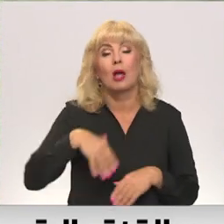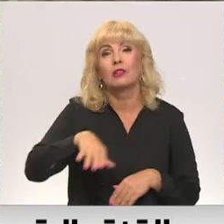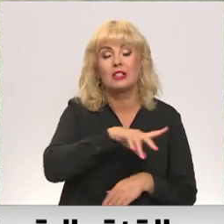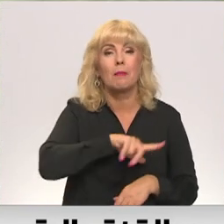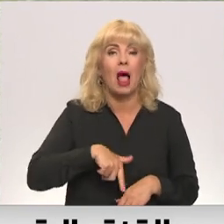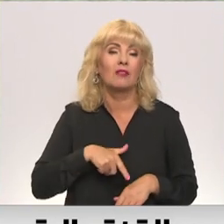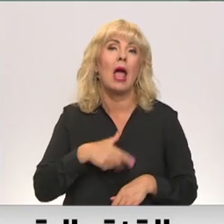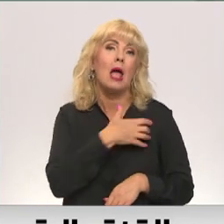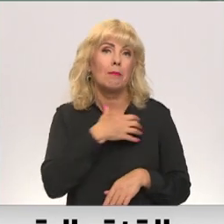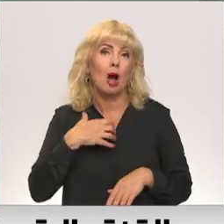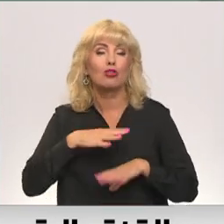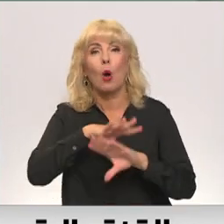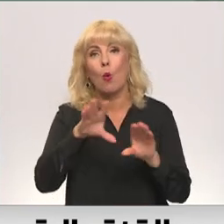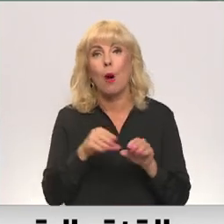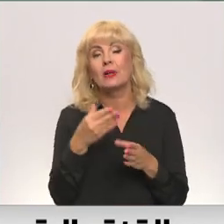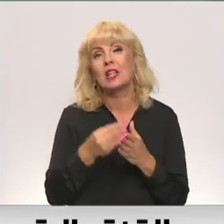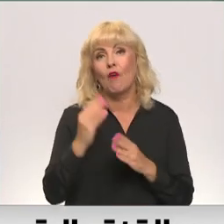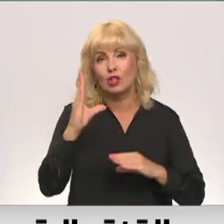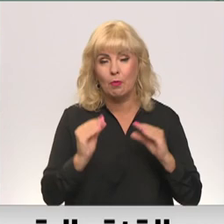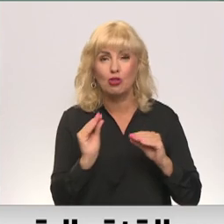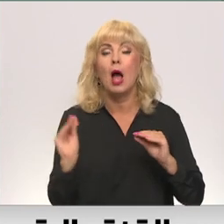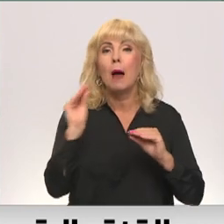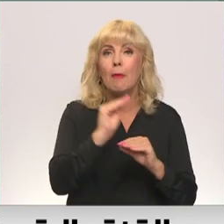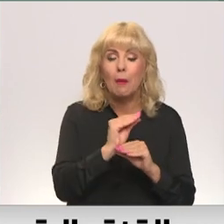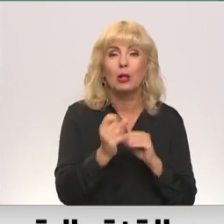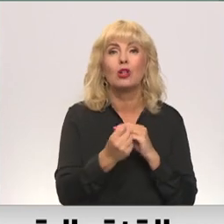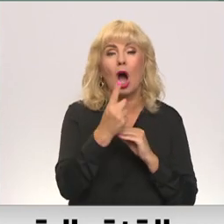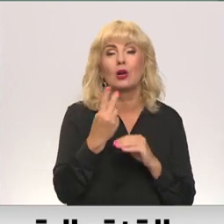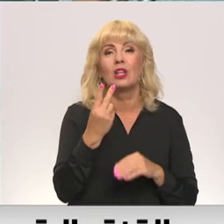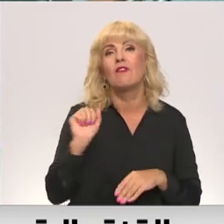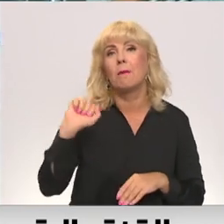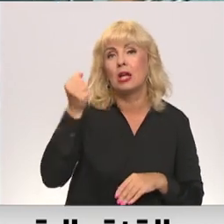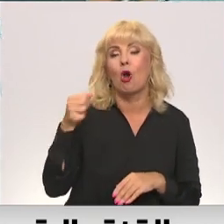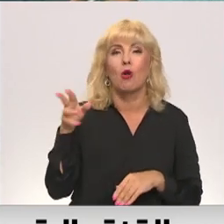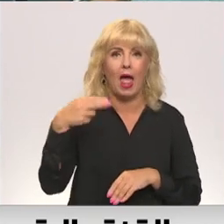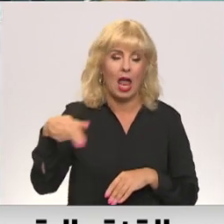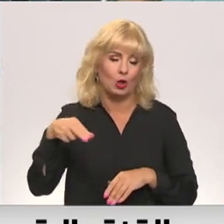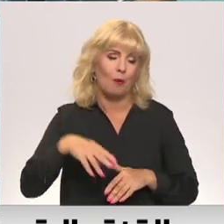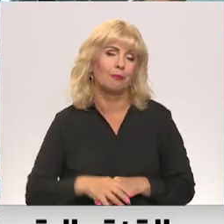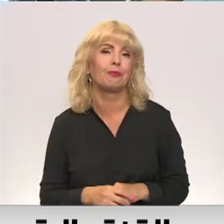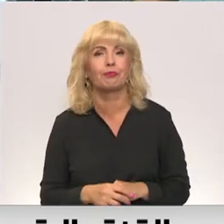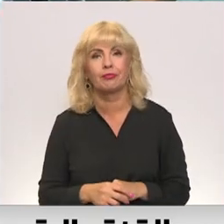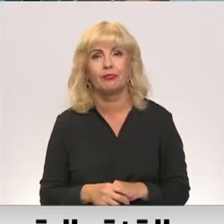Latvijas pašvaldībām kopās savos budžetos papildus jārod 2 miljoni eiro. Lauri Antsona, Emots Mosakolskas, Vīdzemes Televijas.